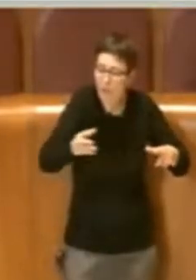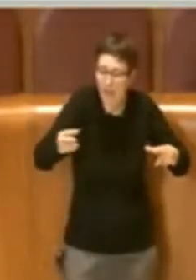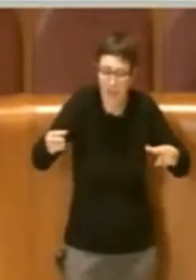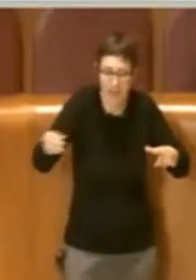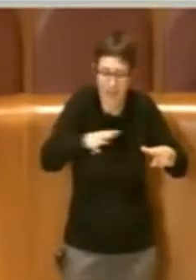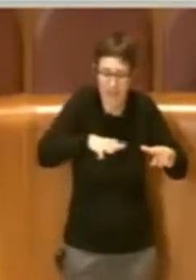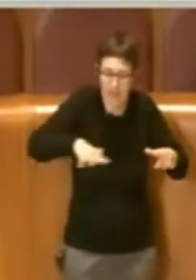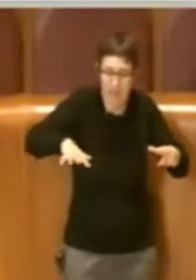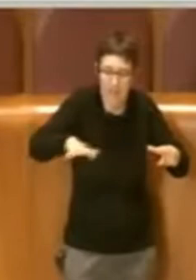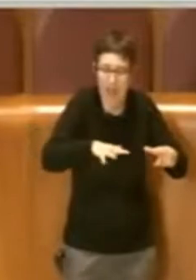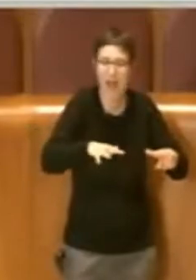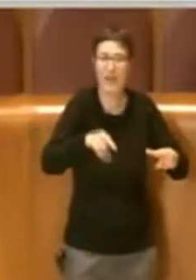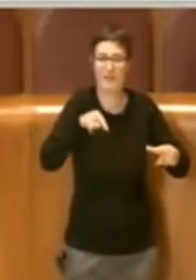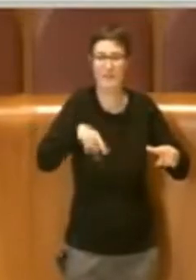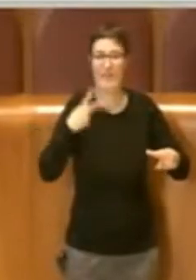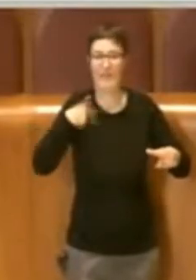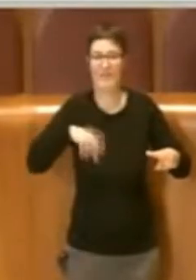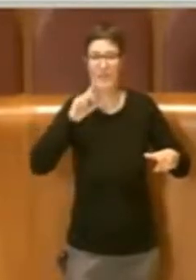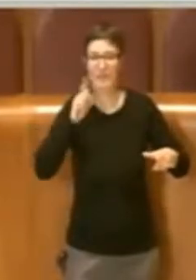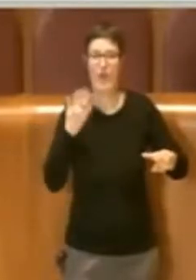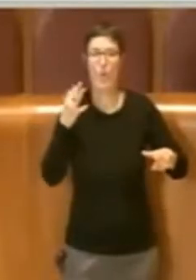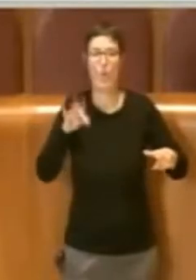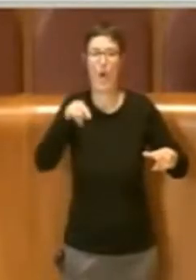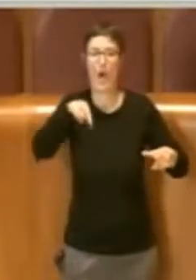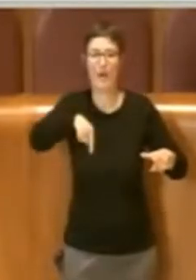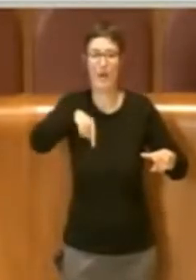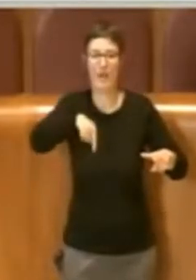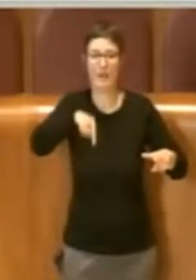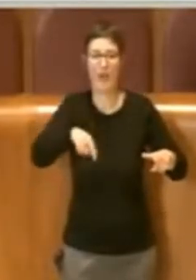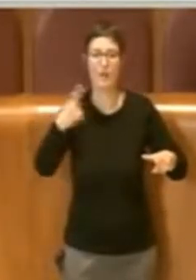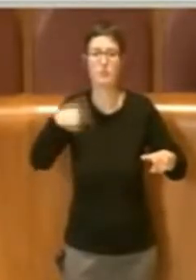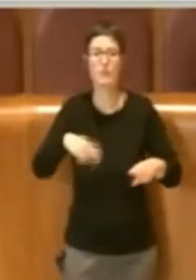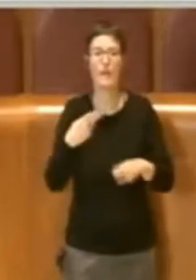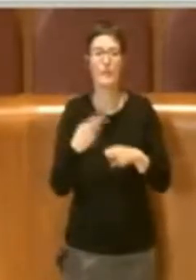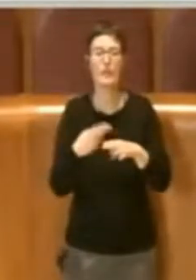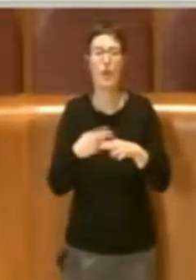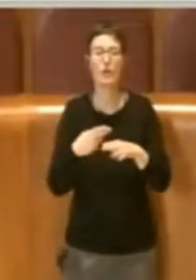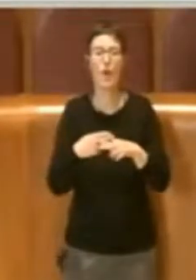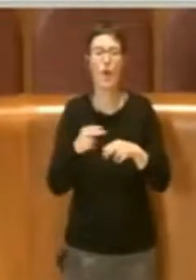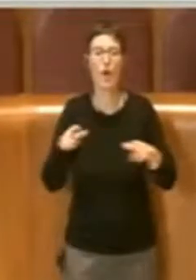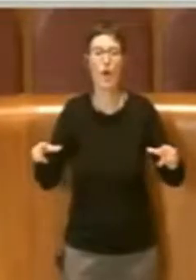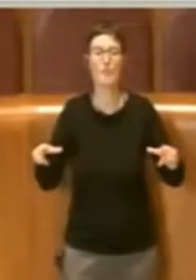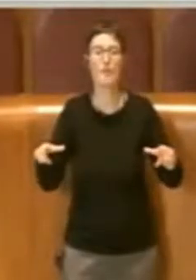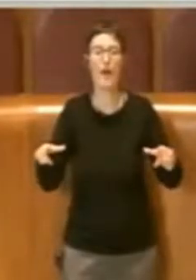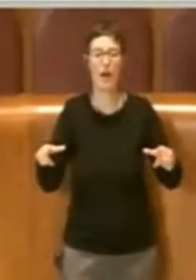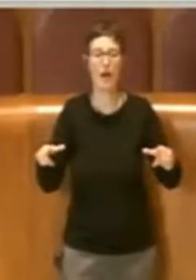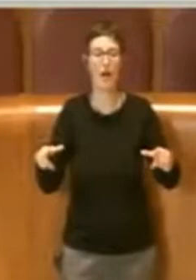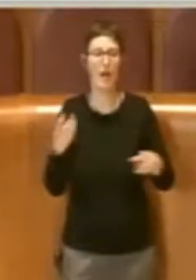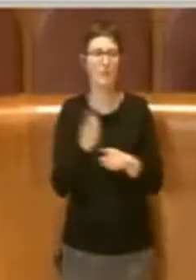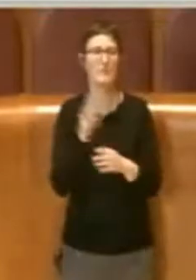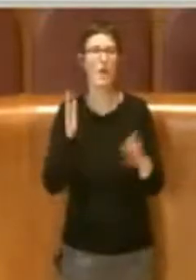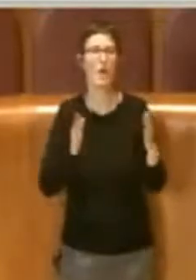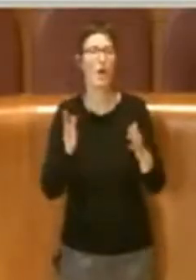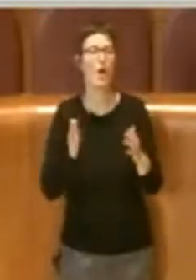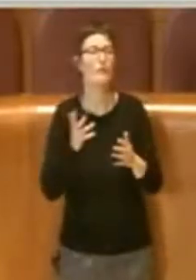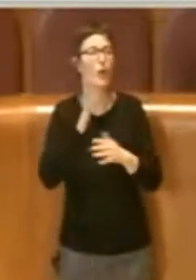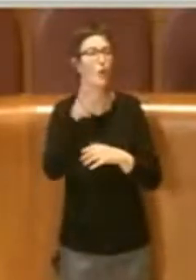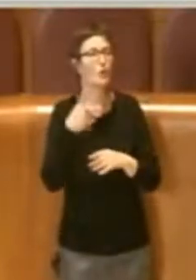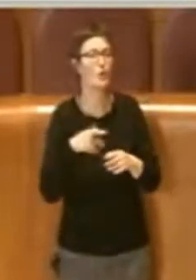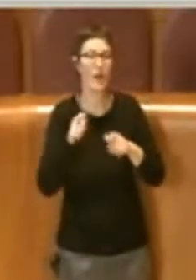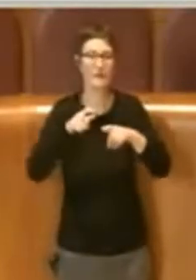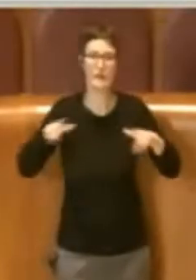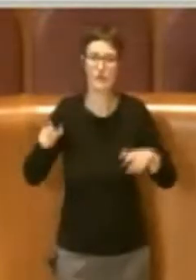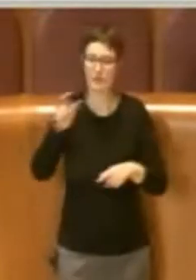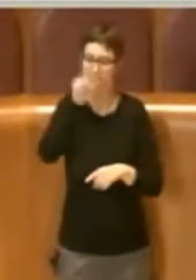qualità. Quindi Roma viene sempre messa a confronto con altre città italiane e